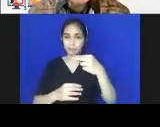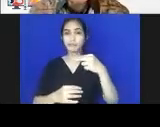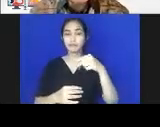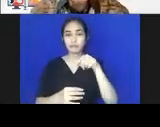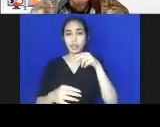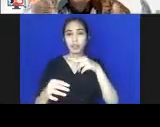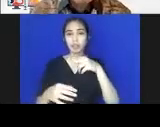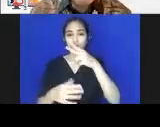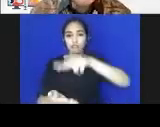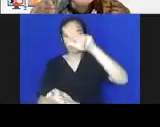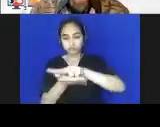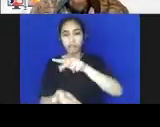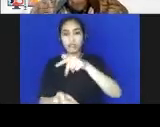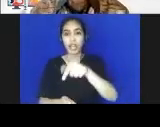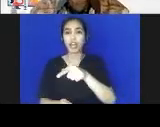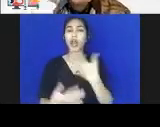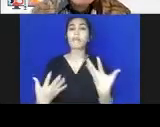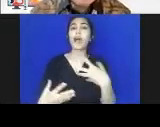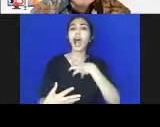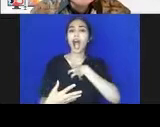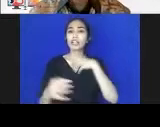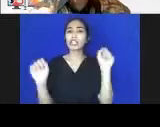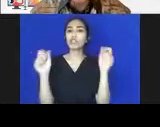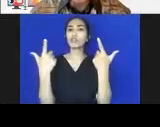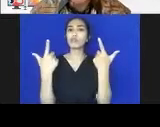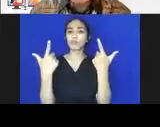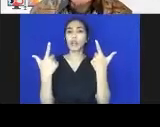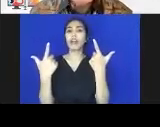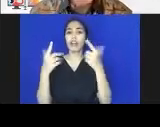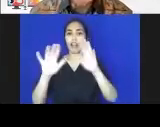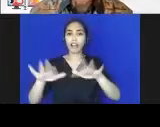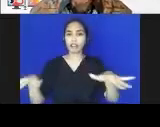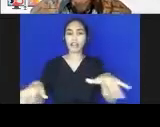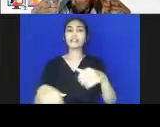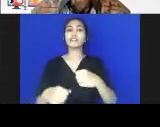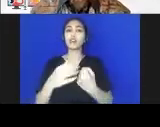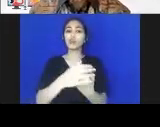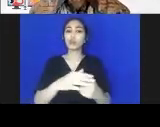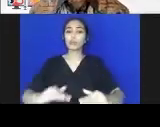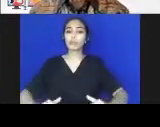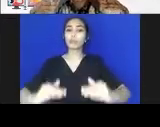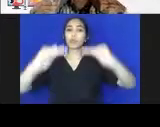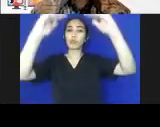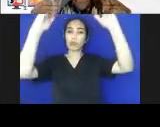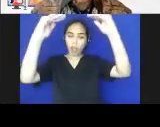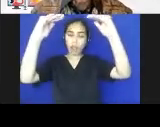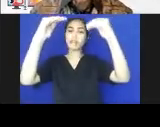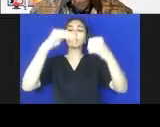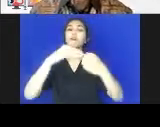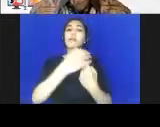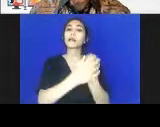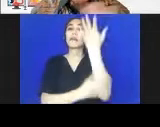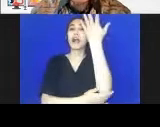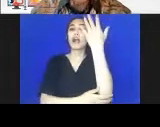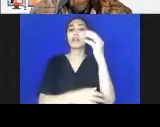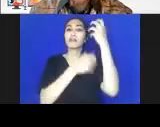jaga adalah hak hidup, tumbuh kembang, hak berpartisipasi, dan perlindungan. Nah berbagai undang-undang,